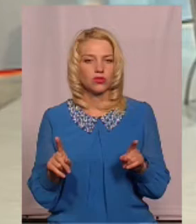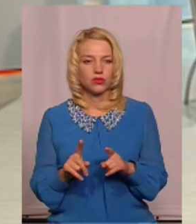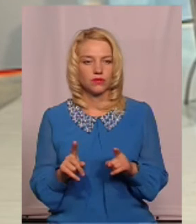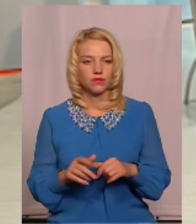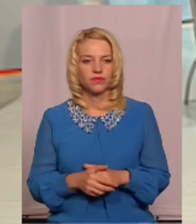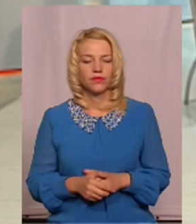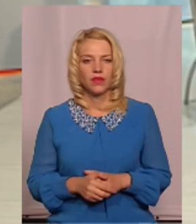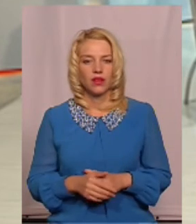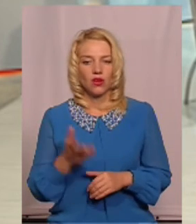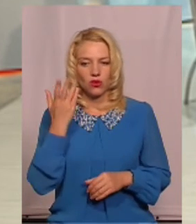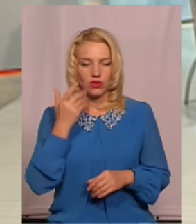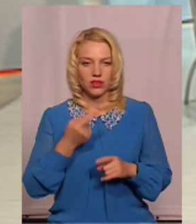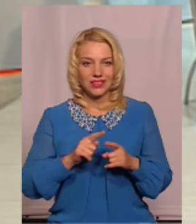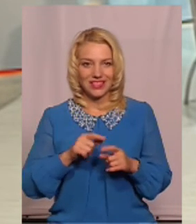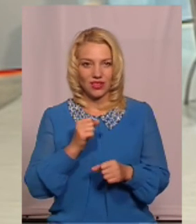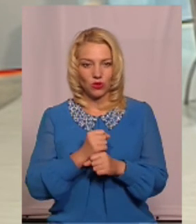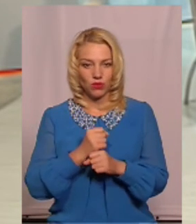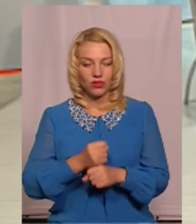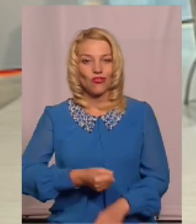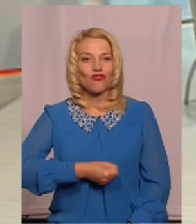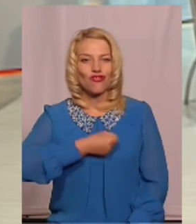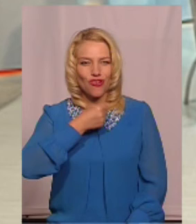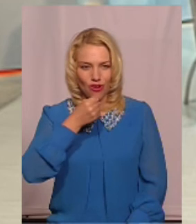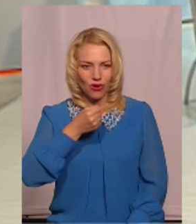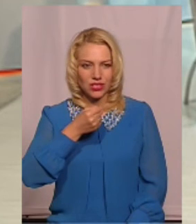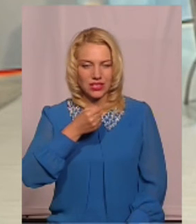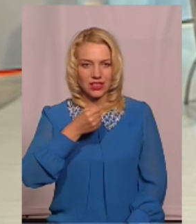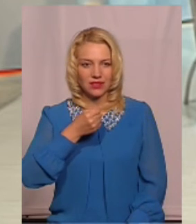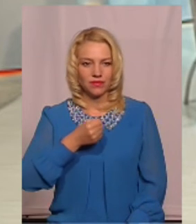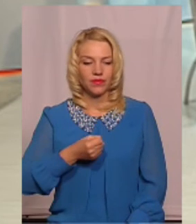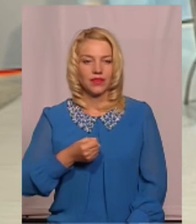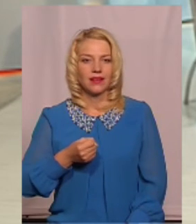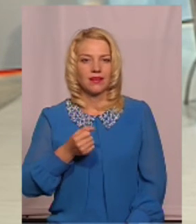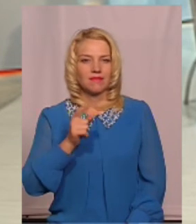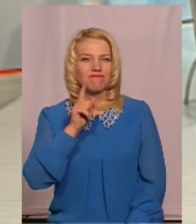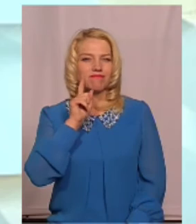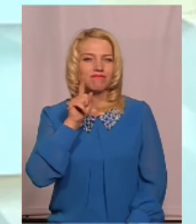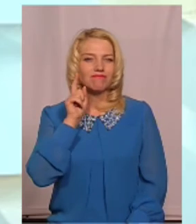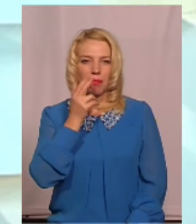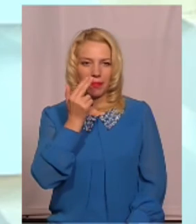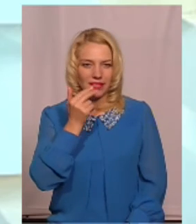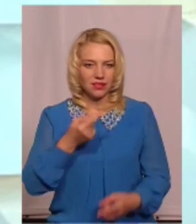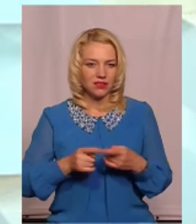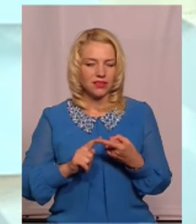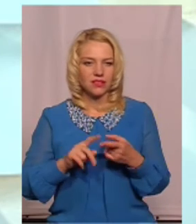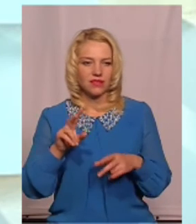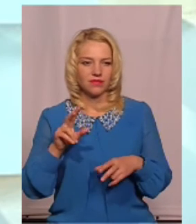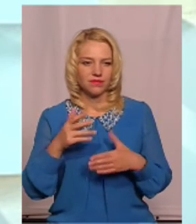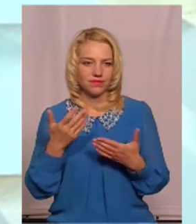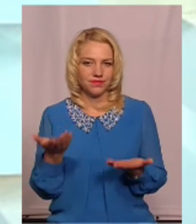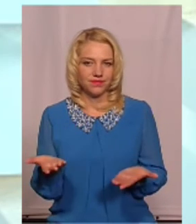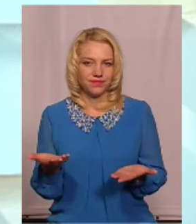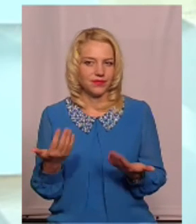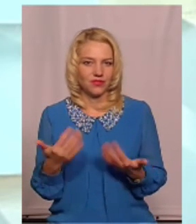коли це роблять дорослі і підлітки навіть, це вже трохи переходить якісь етичні